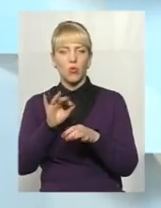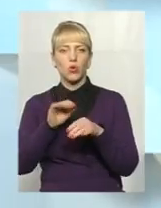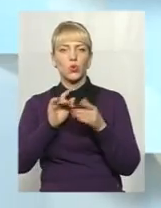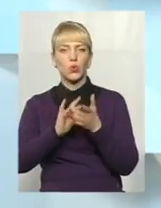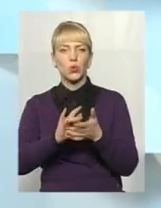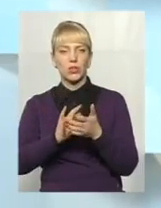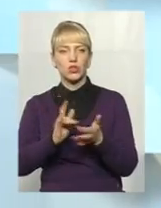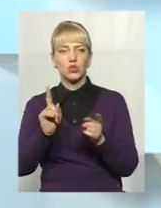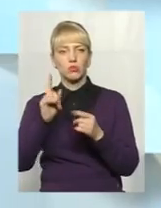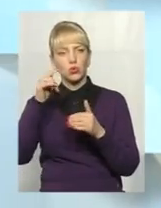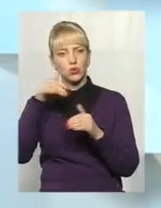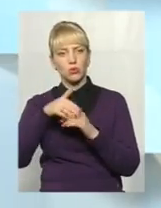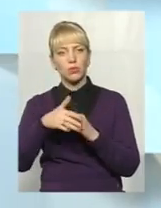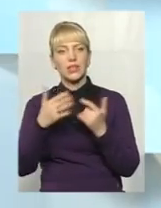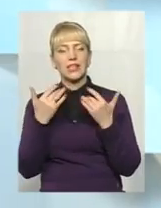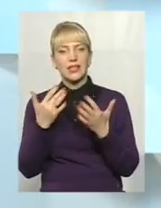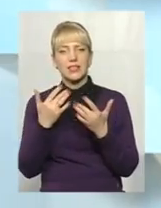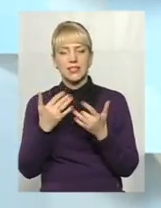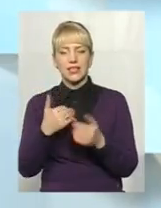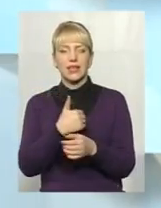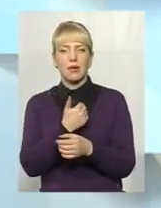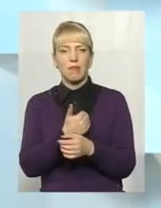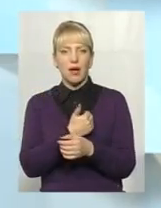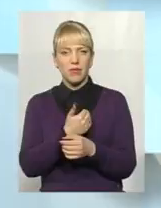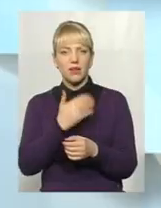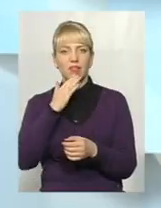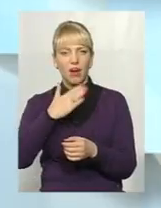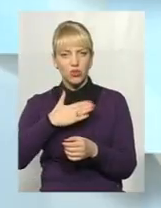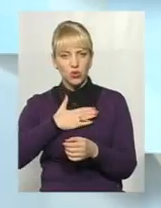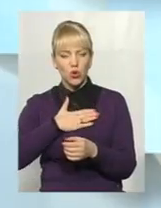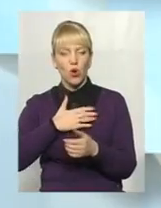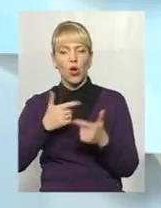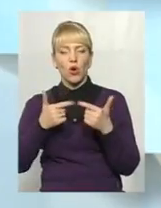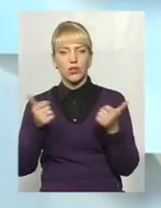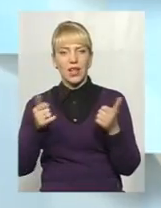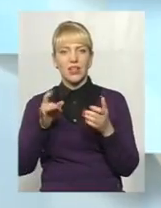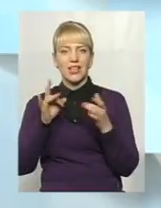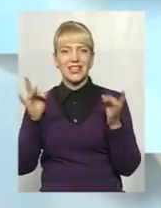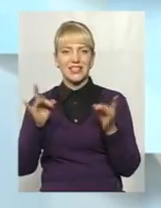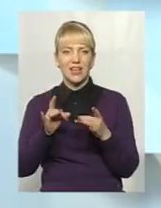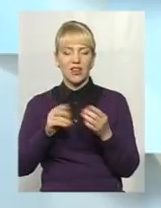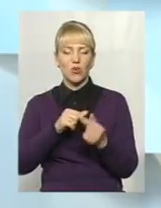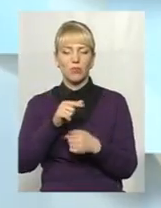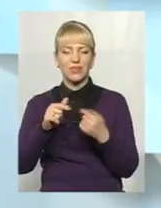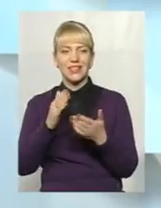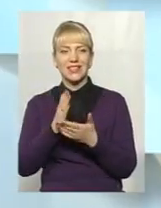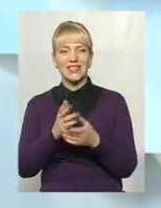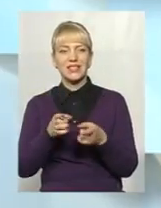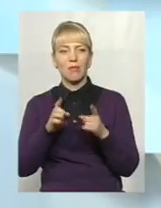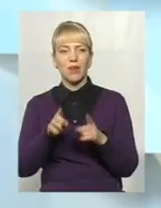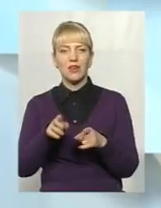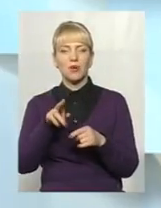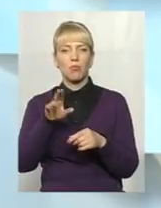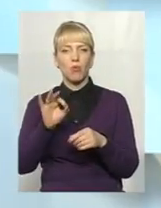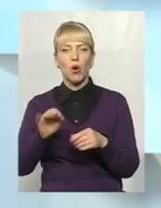наскільки наміри нашого готельно-ресторанного бізнесу є справжніми по підтримці фестивалів. І ми